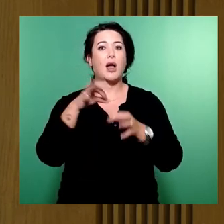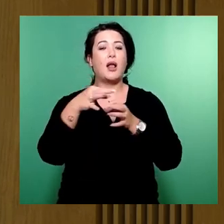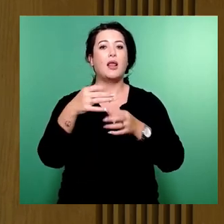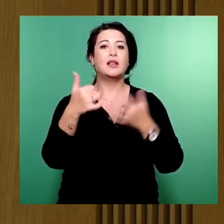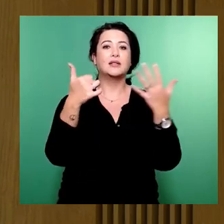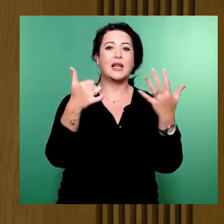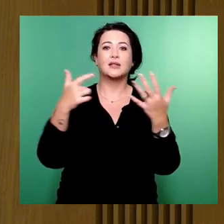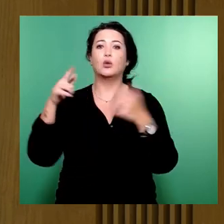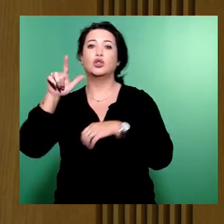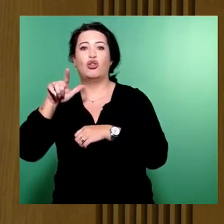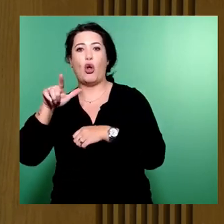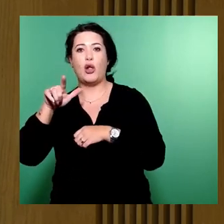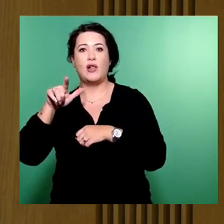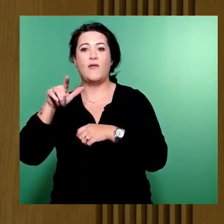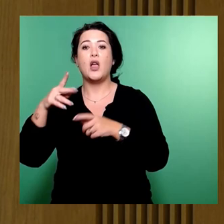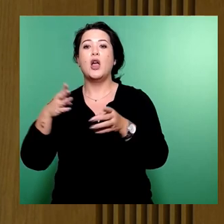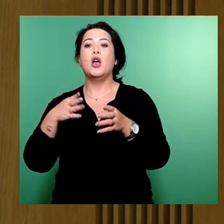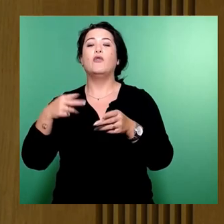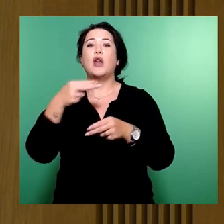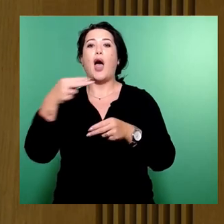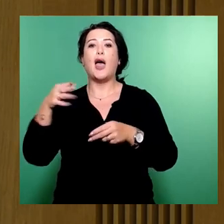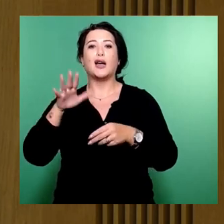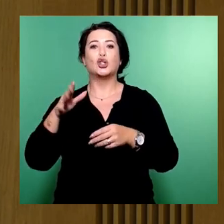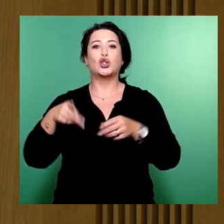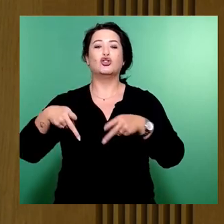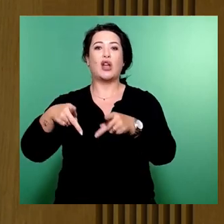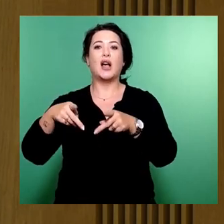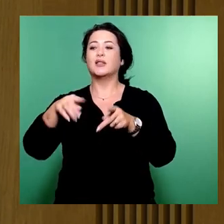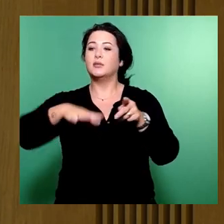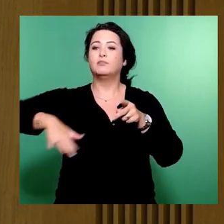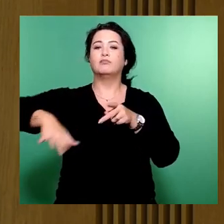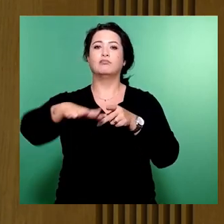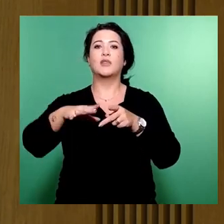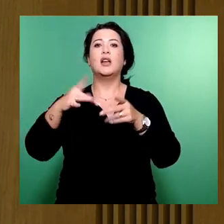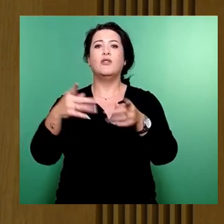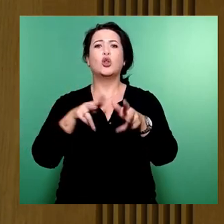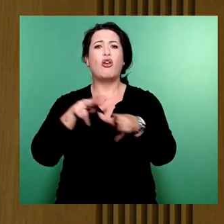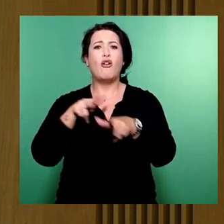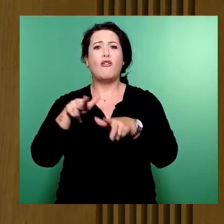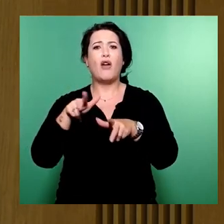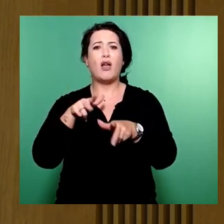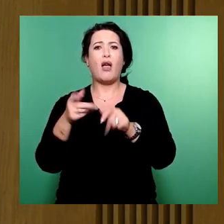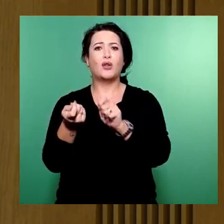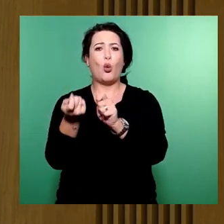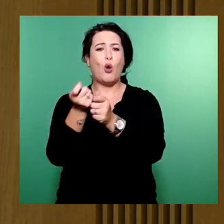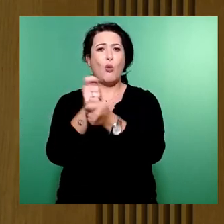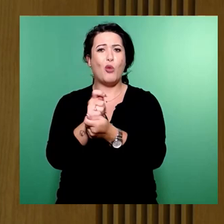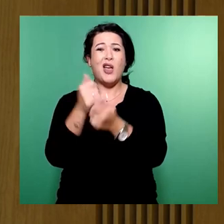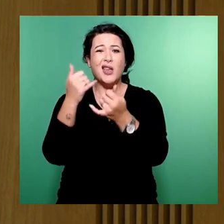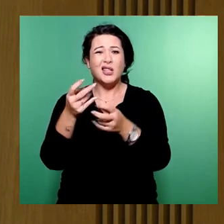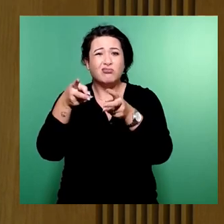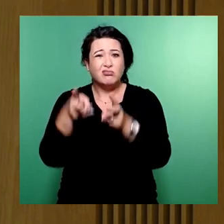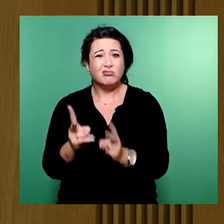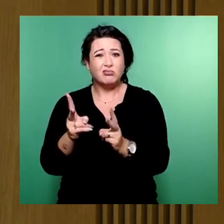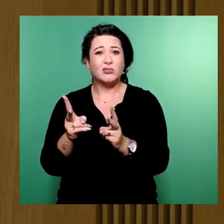Heidestelle Heinrich-Schütz-Straße und der Heidestelle Schillerplatz mit dieser verkehrsrechtlichen Anordnung in dieser Woche tatsächlich zwischen 7 und